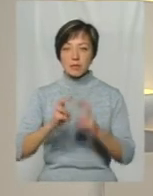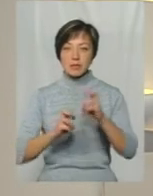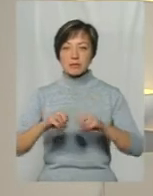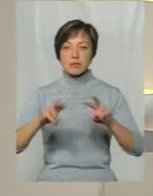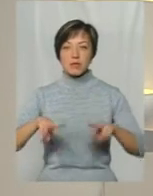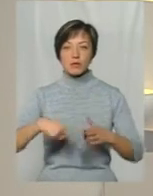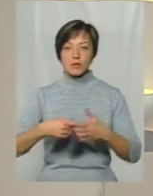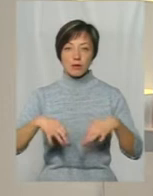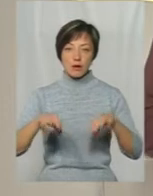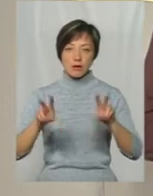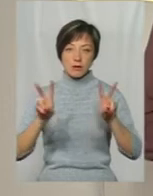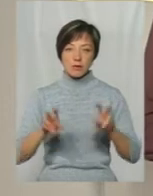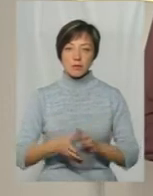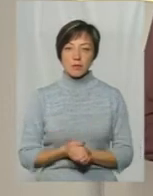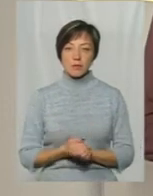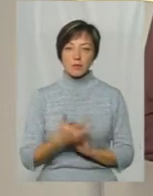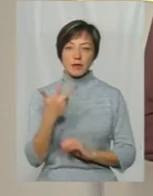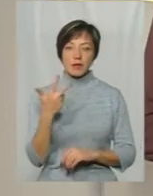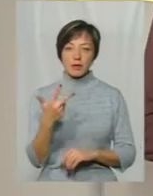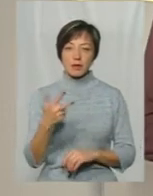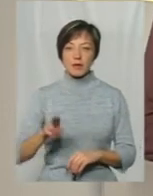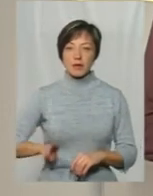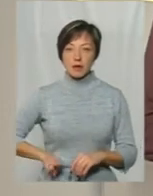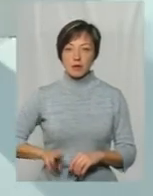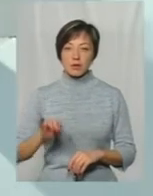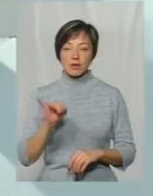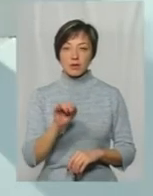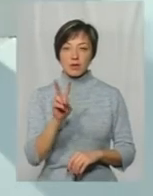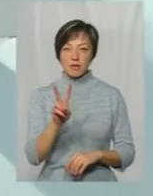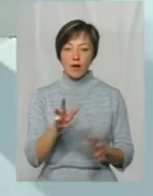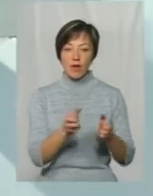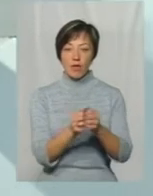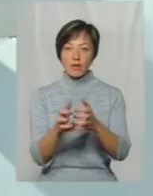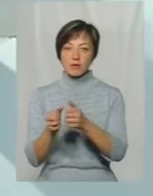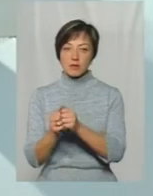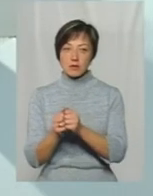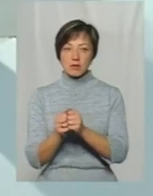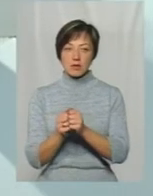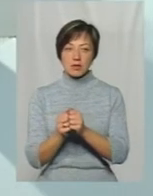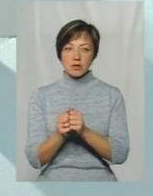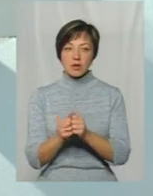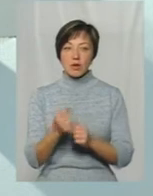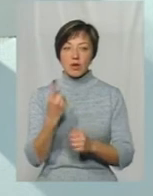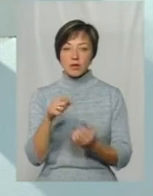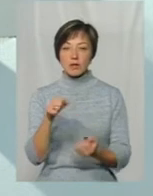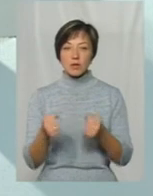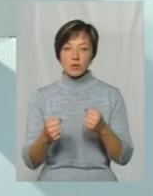«Спецкомунтранс»? Три, директор, два ловця, два в одному, ще один водій